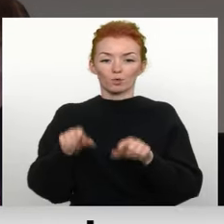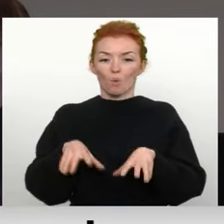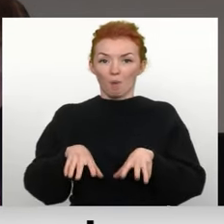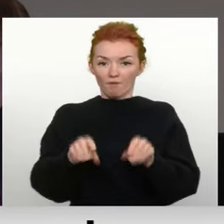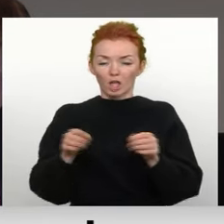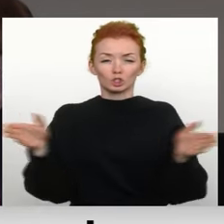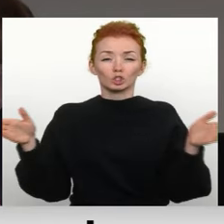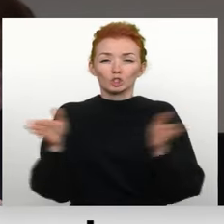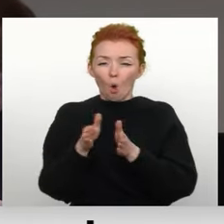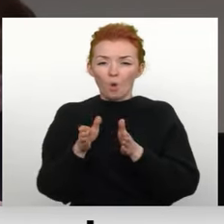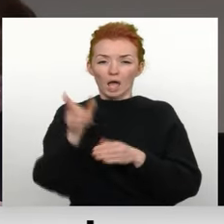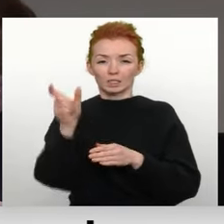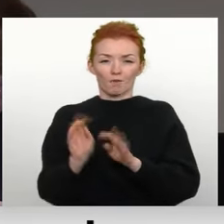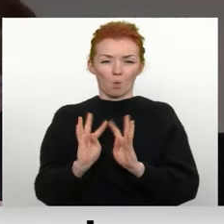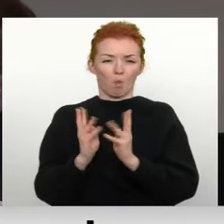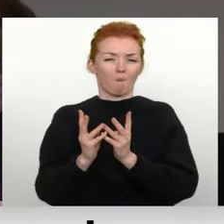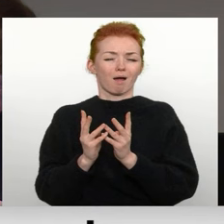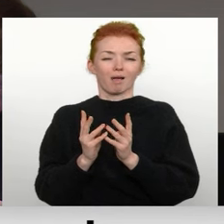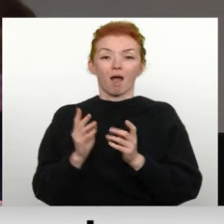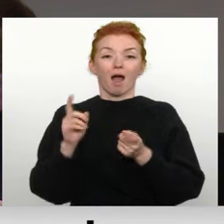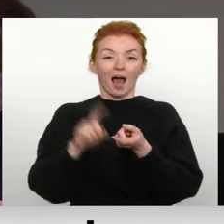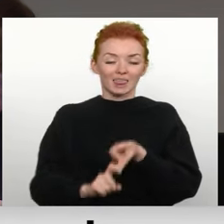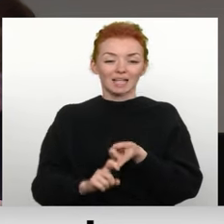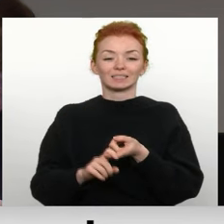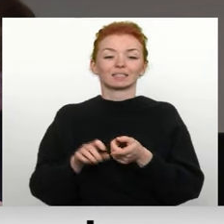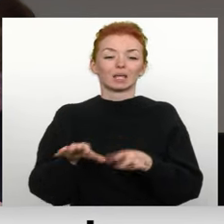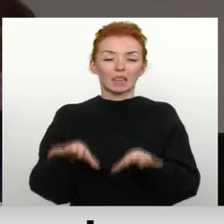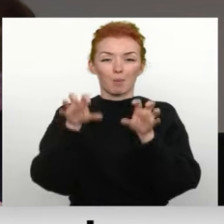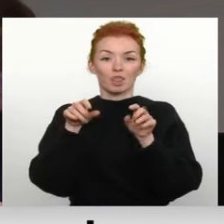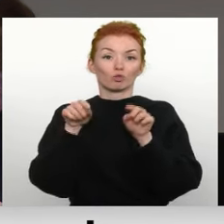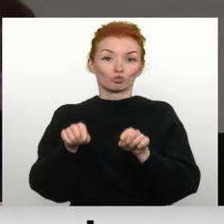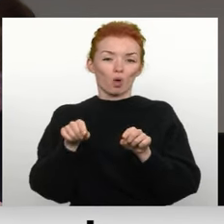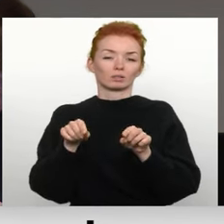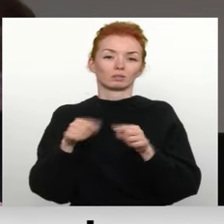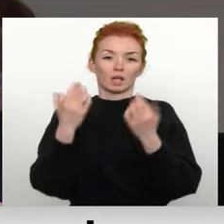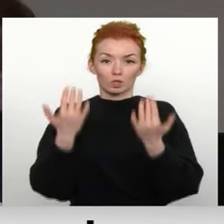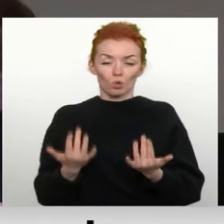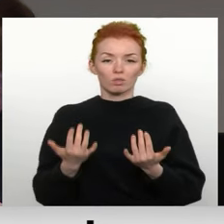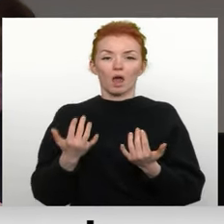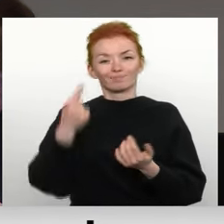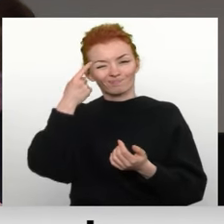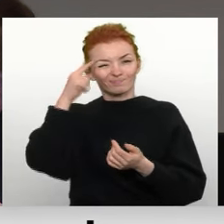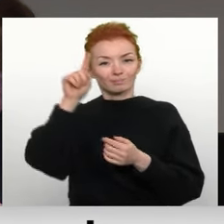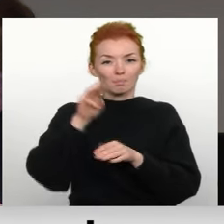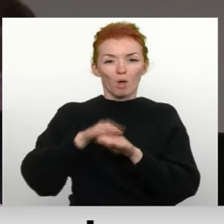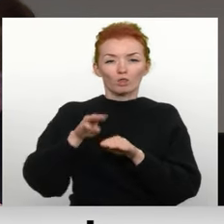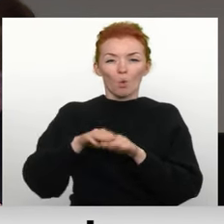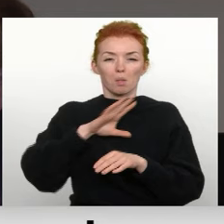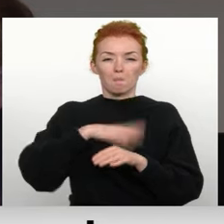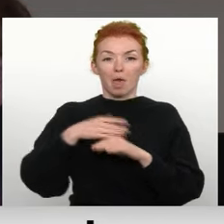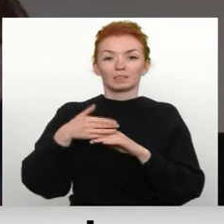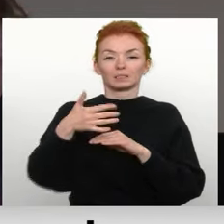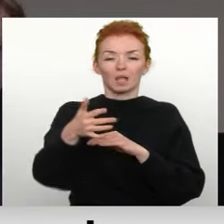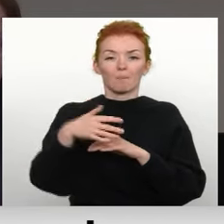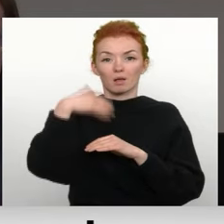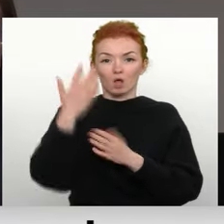šaurā, cilvēku lokā, attiecīgi interpretējošos rezultātus, izdomājot metodiku pēc tam, kad notikus